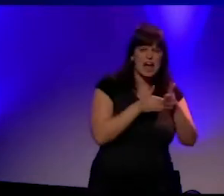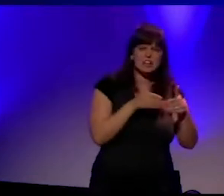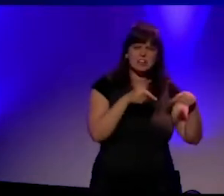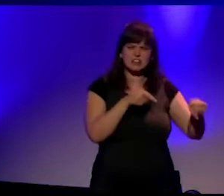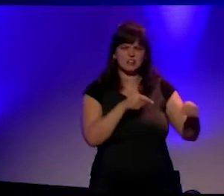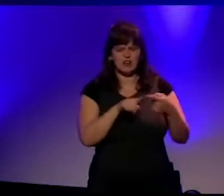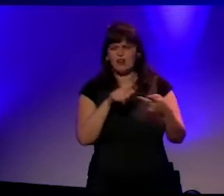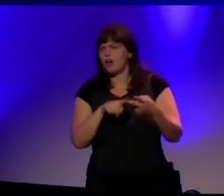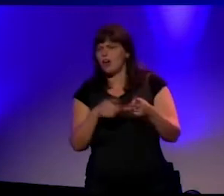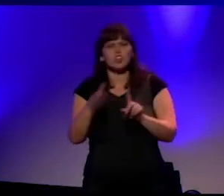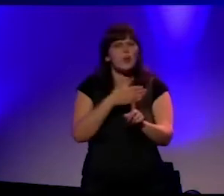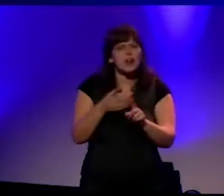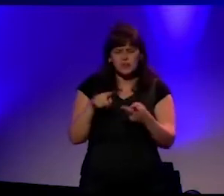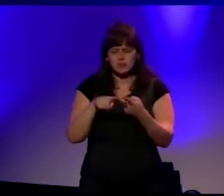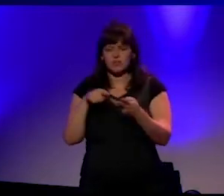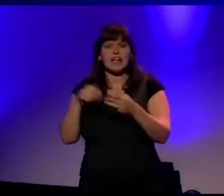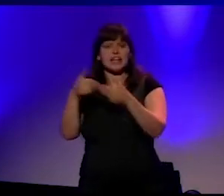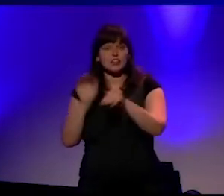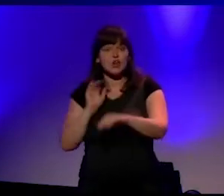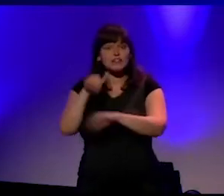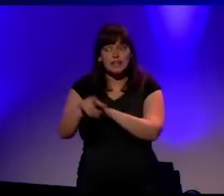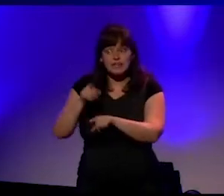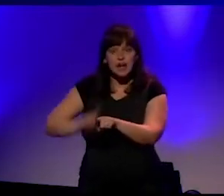grensoverschrijdend gedrag.